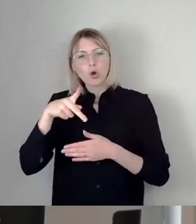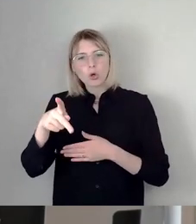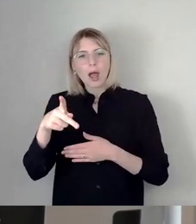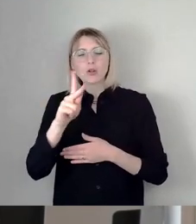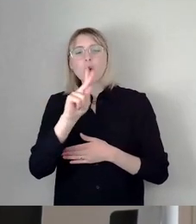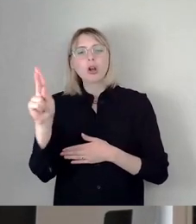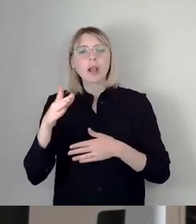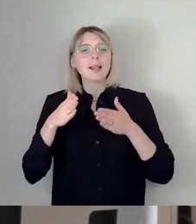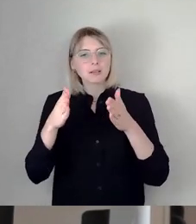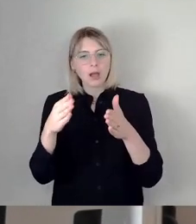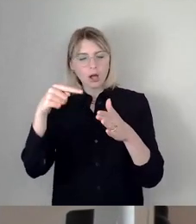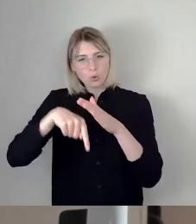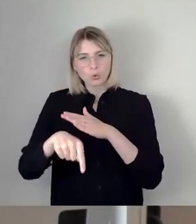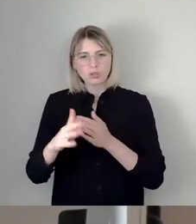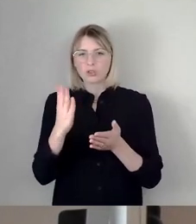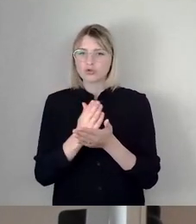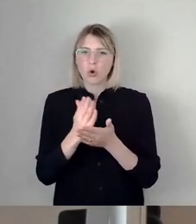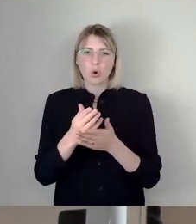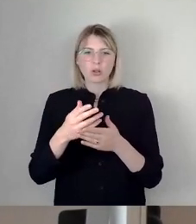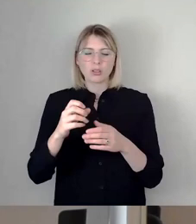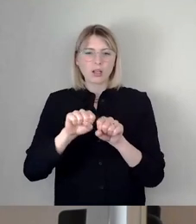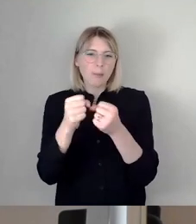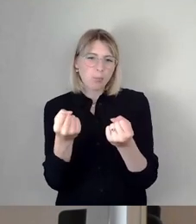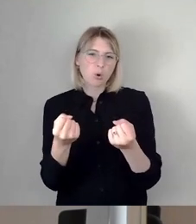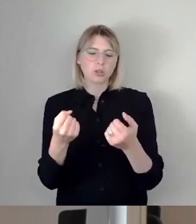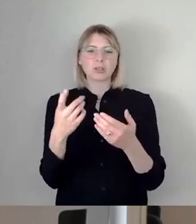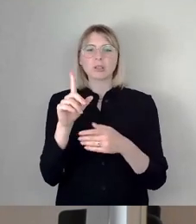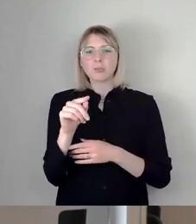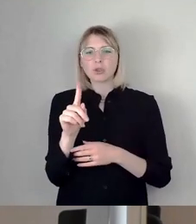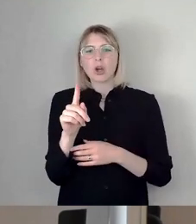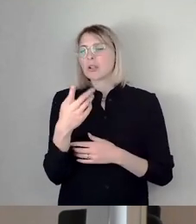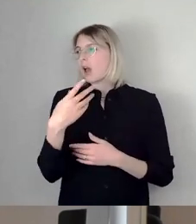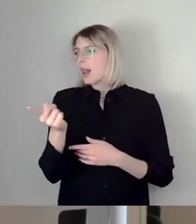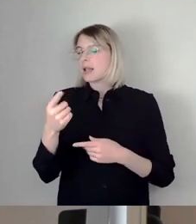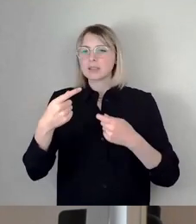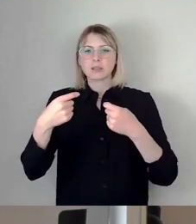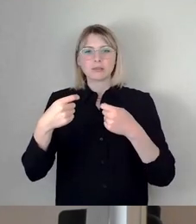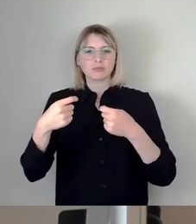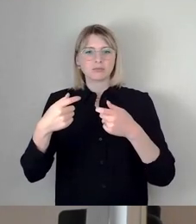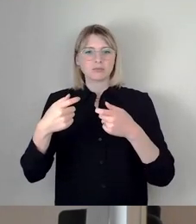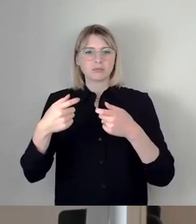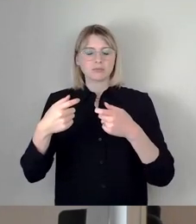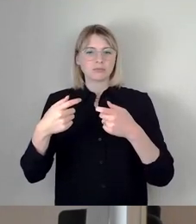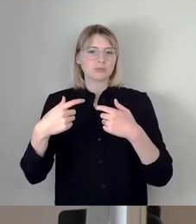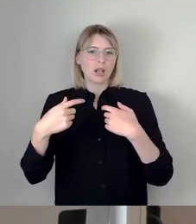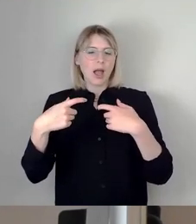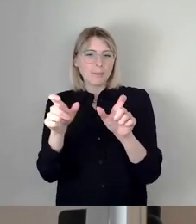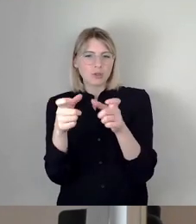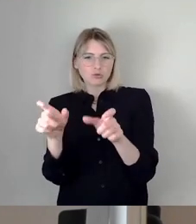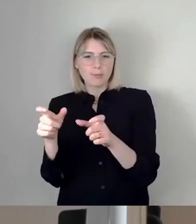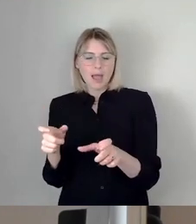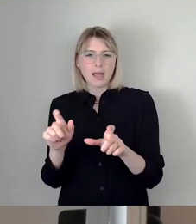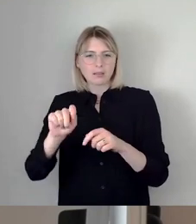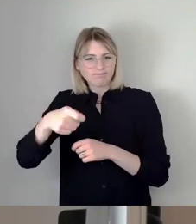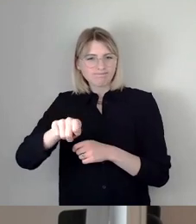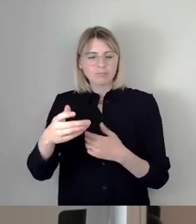baufällig ist. Das ist ja auch alles abgesperrt und wir müssen das und die Portiken sanieren, um